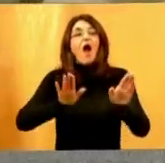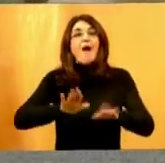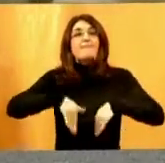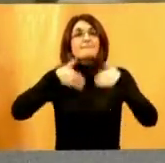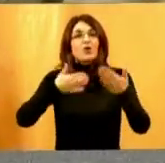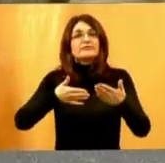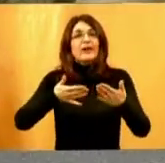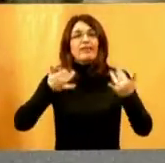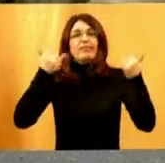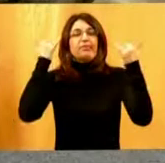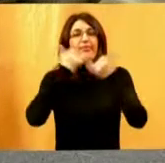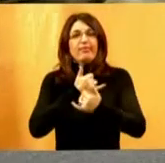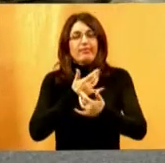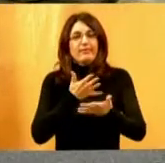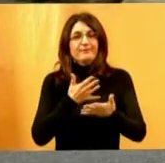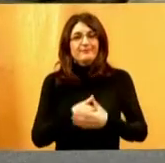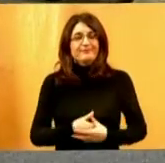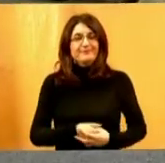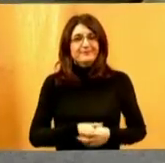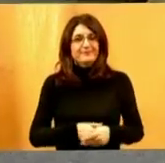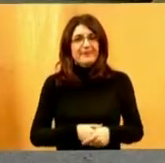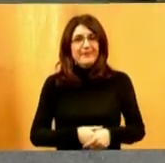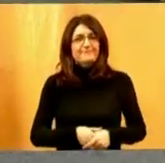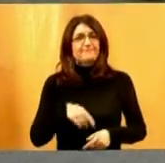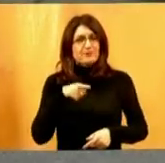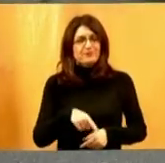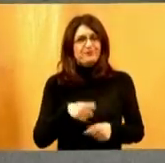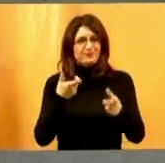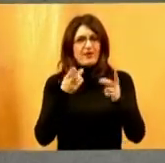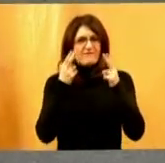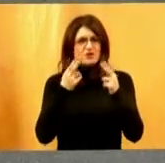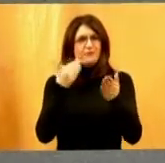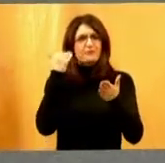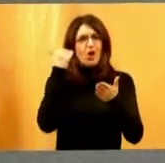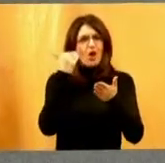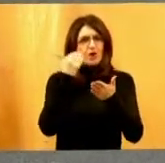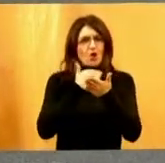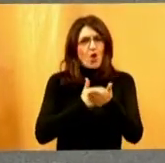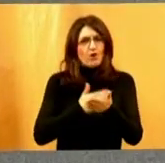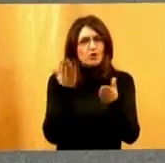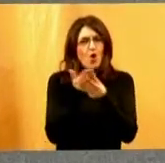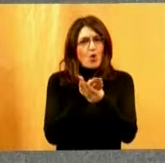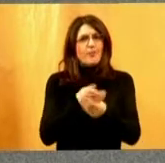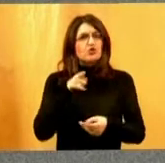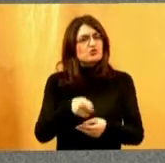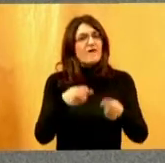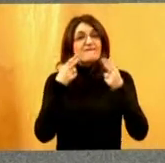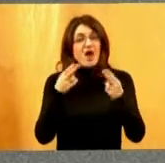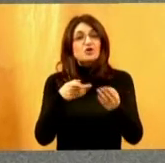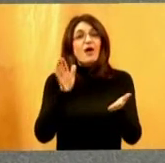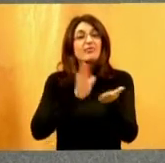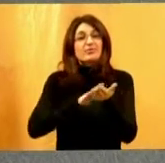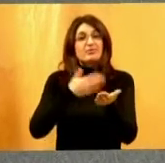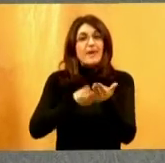onda se malo zaustavi. Pa, ti su strateški dokumenti zapravo ključni da bi se na temelju toga